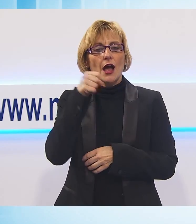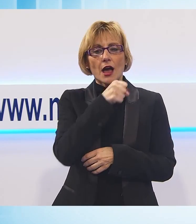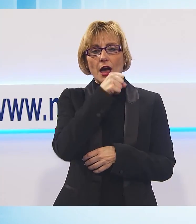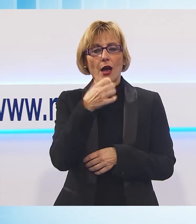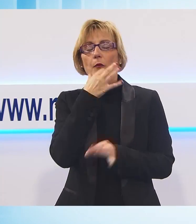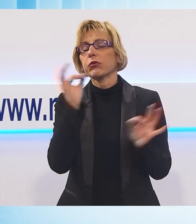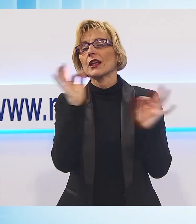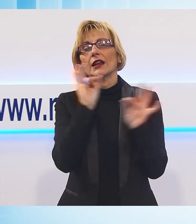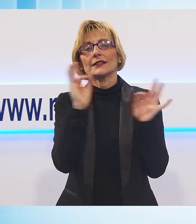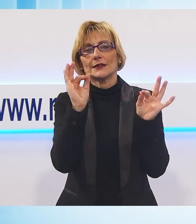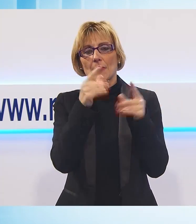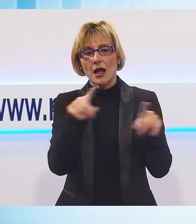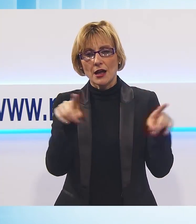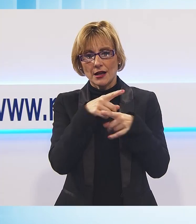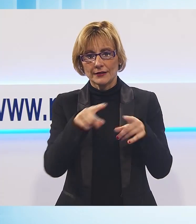bellissima Befanata.